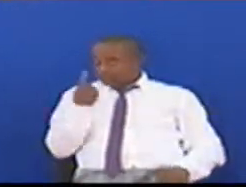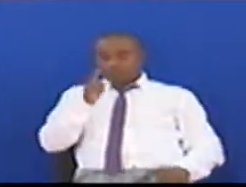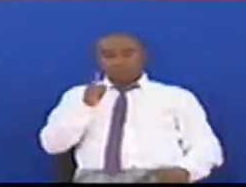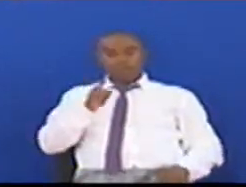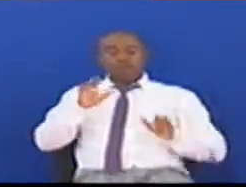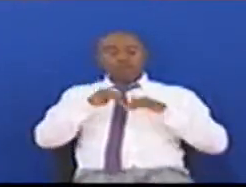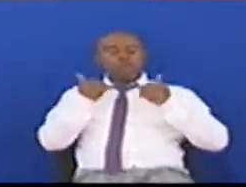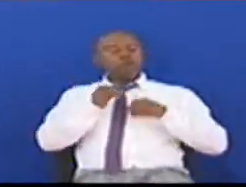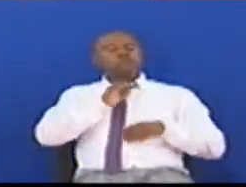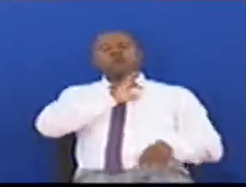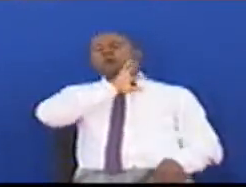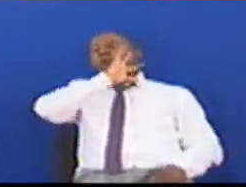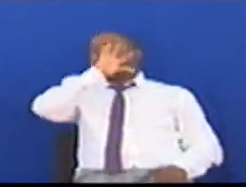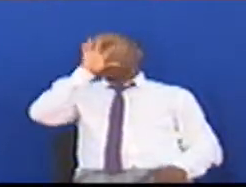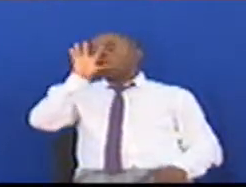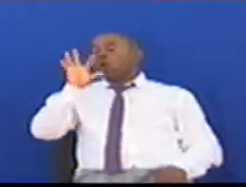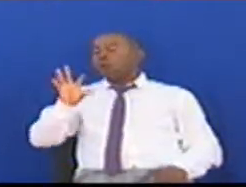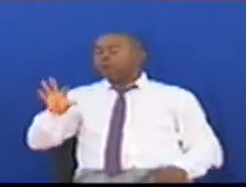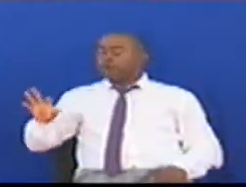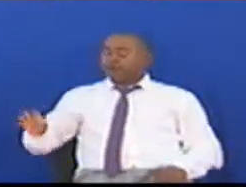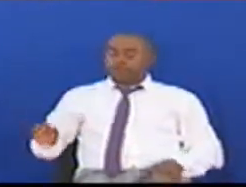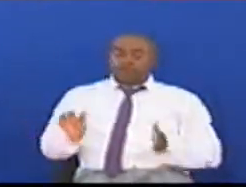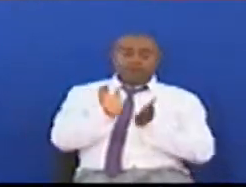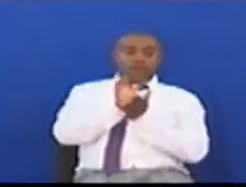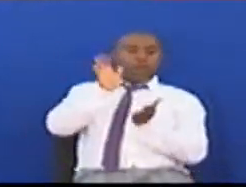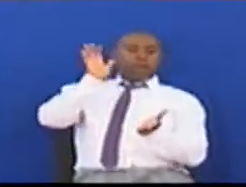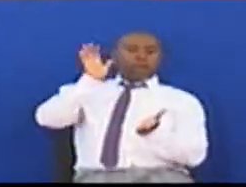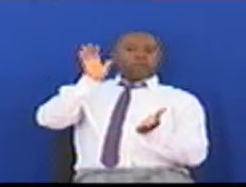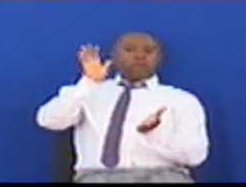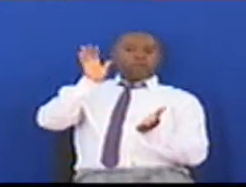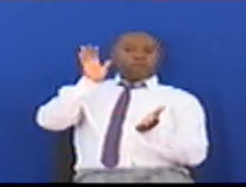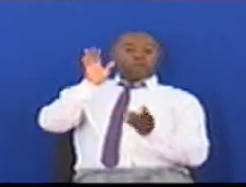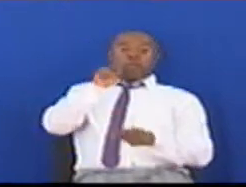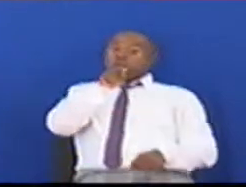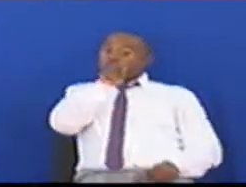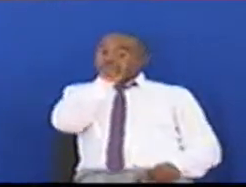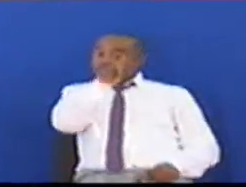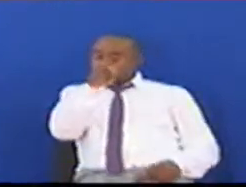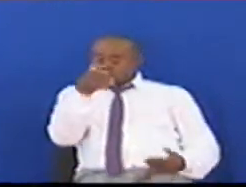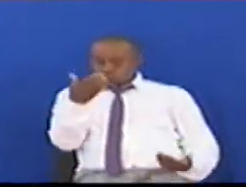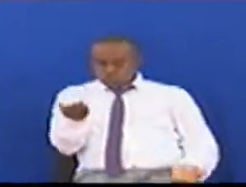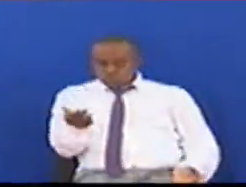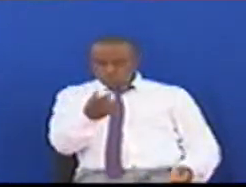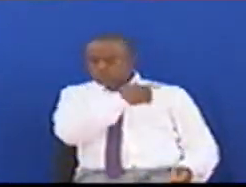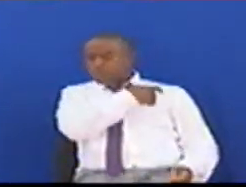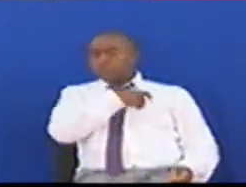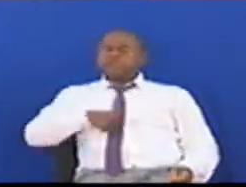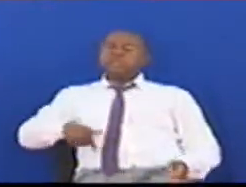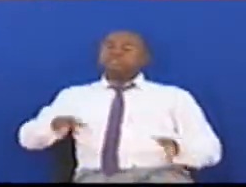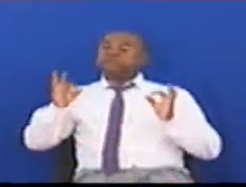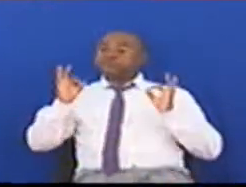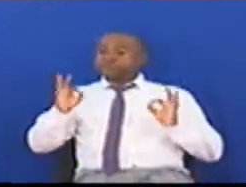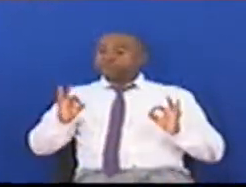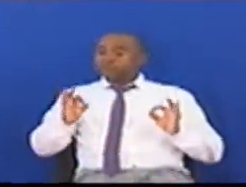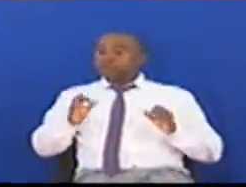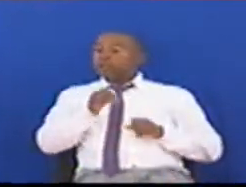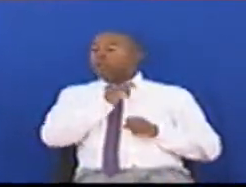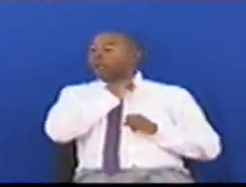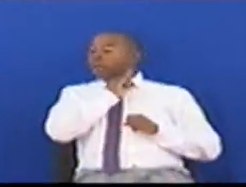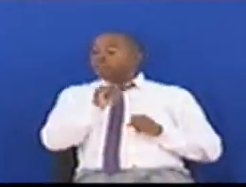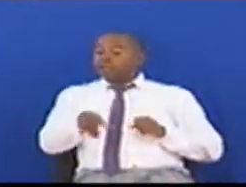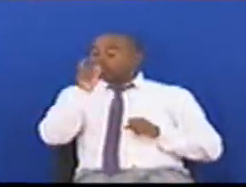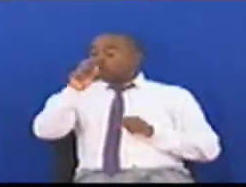Nzima Kwa Ujumla Kwamba Yeye Ni Raisi Wa Mfano Kwa Mamuzi Yake Ya Kutokuifunga Nchi